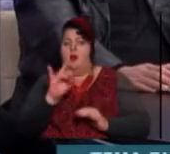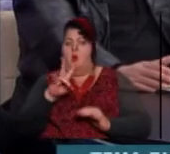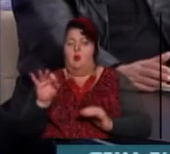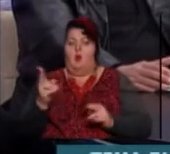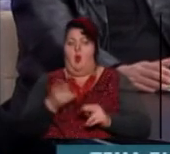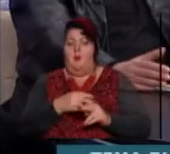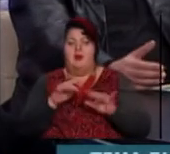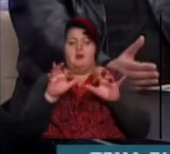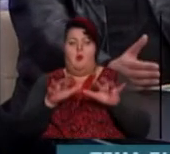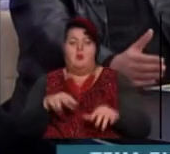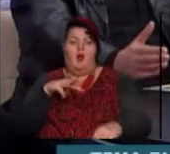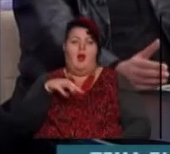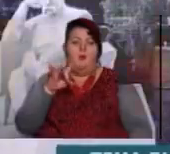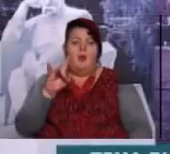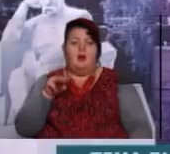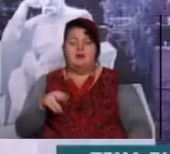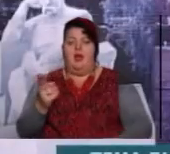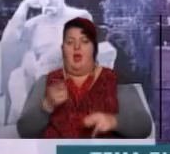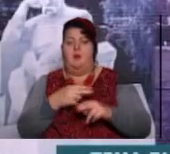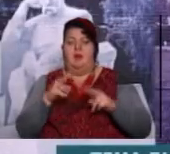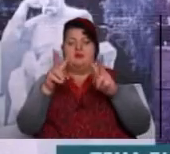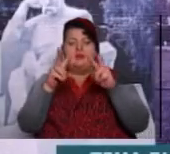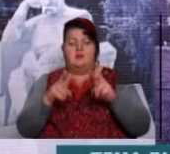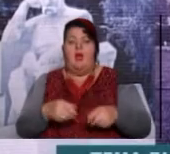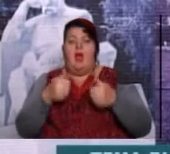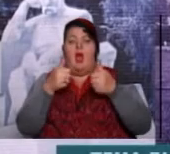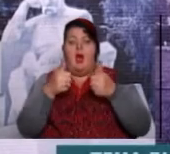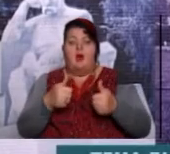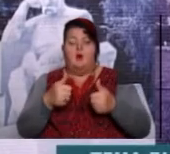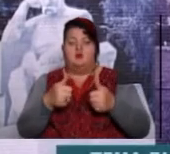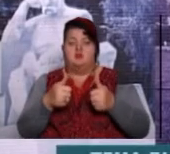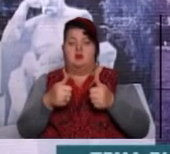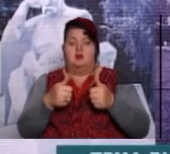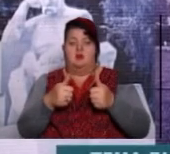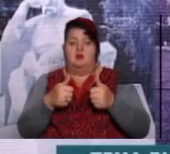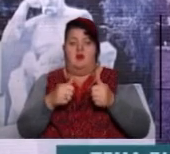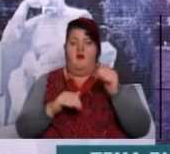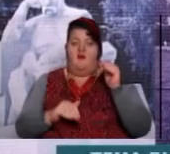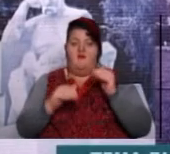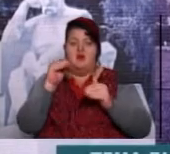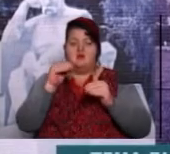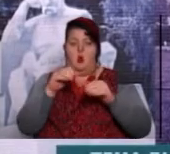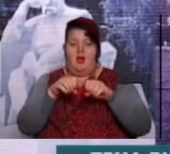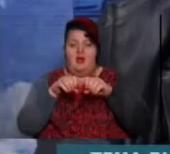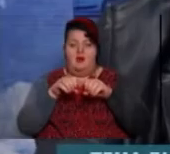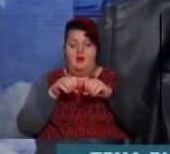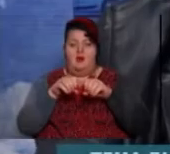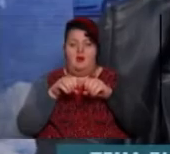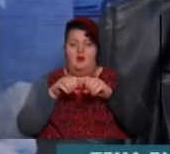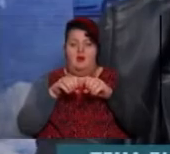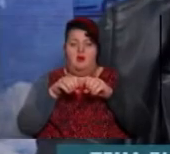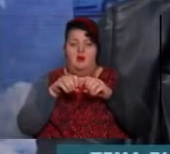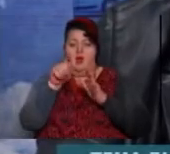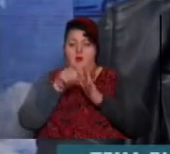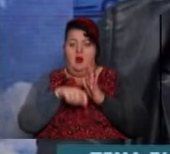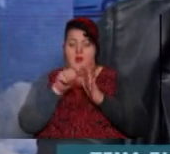домографії, без МРТ, без хорошей эндоскопічностій стойки, высокой разрешаючей способності, невозможна